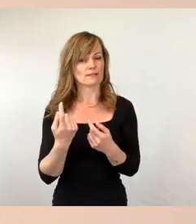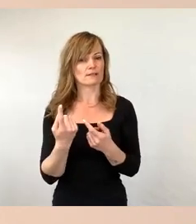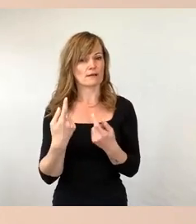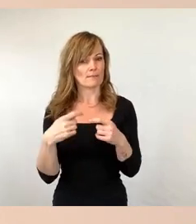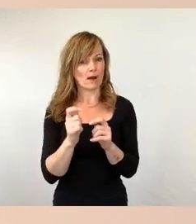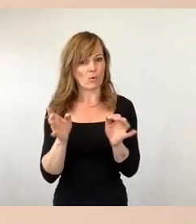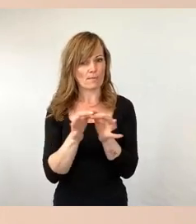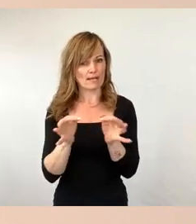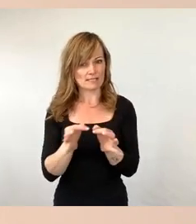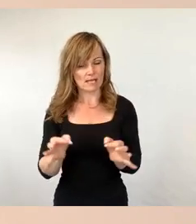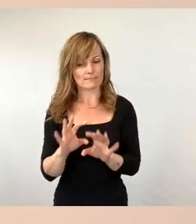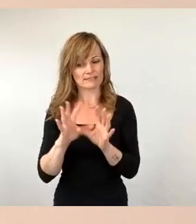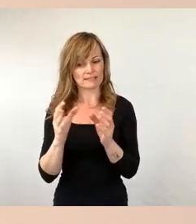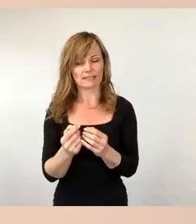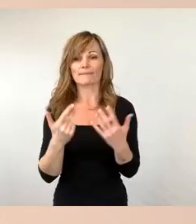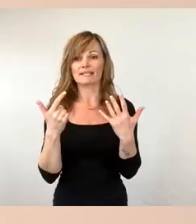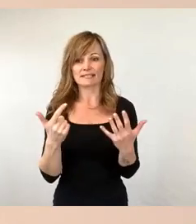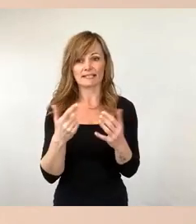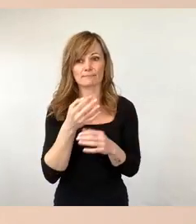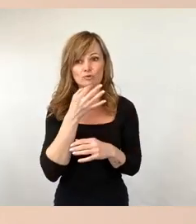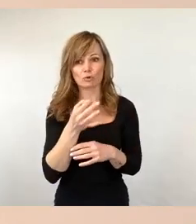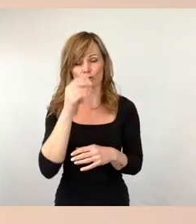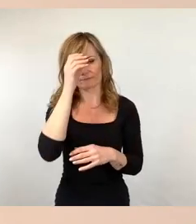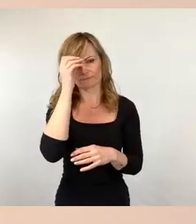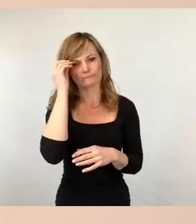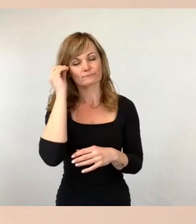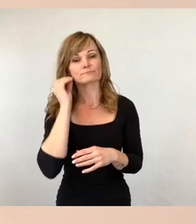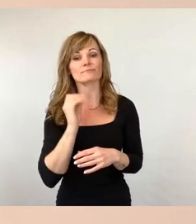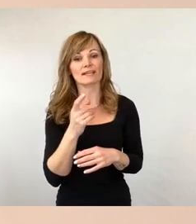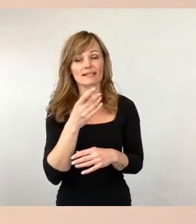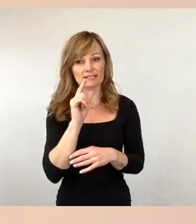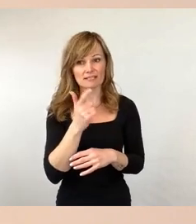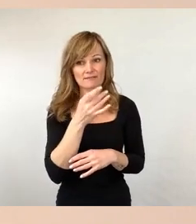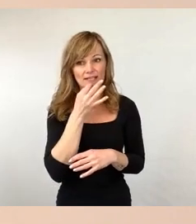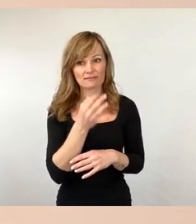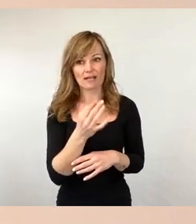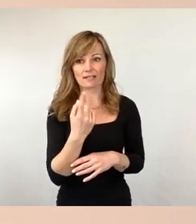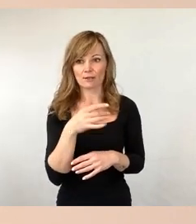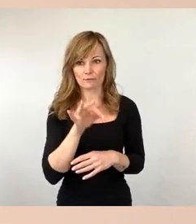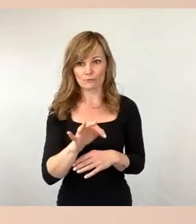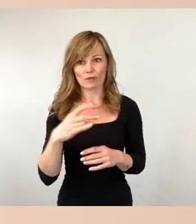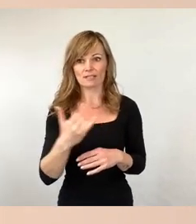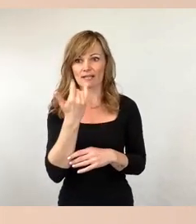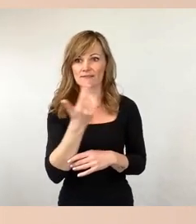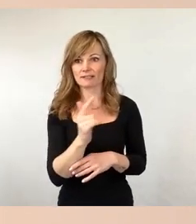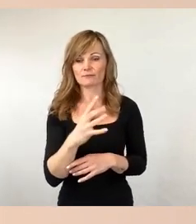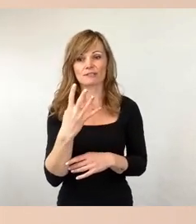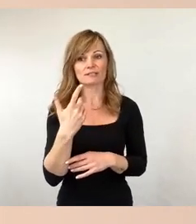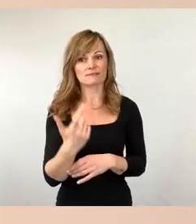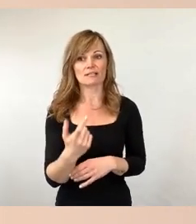Stück gewesen. Zu der zweiten Frage, wir planen im Jahr 2024 mit laufenden Baumaßnahmen,